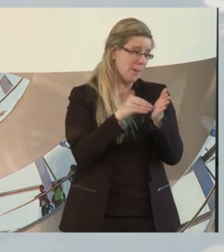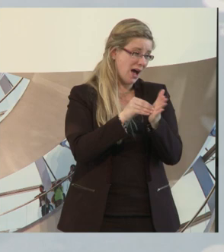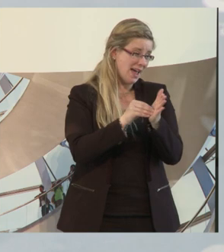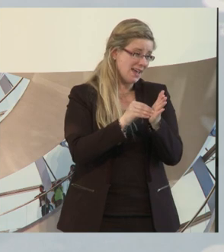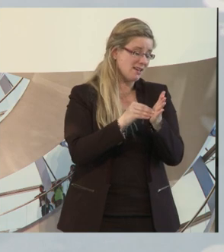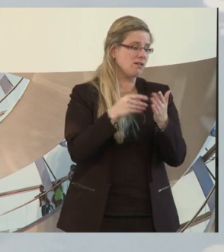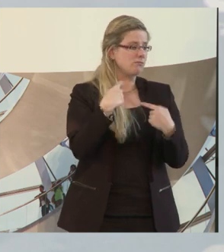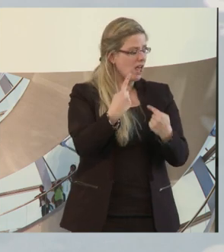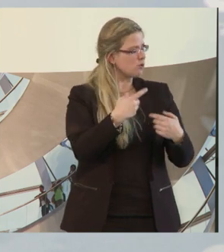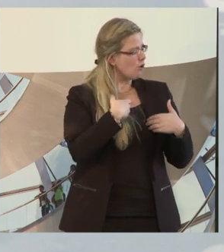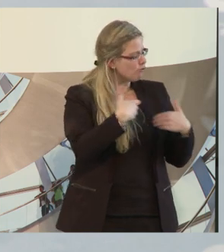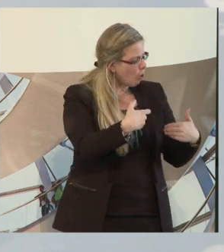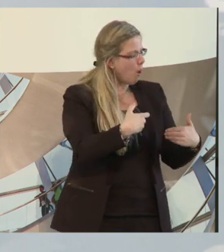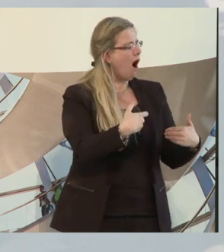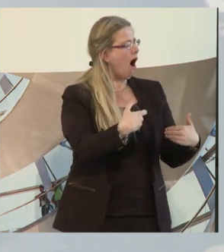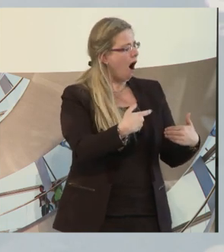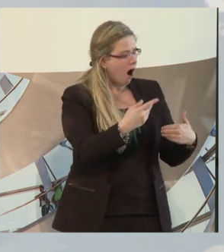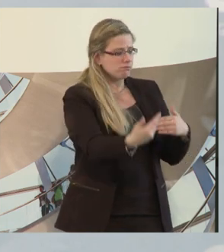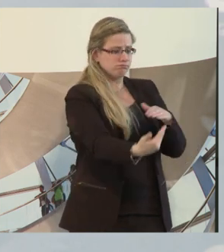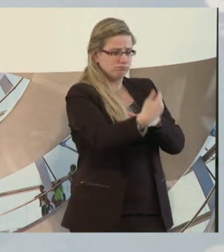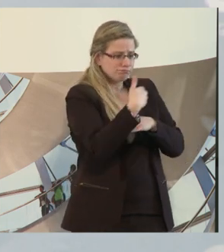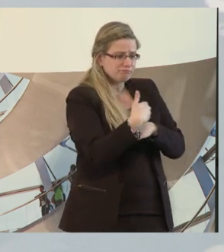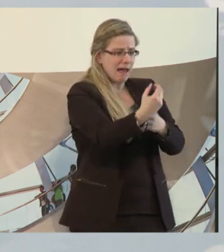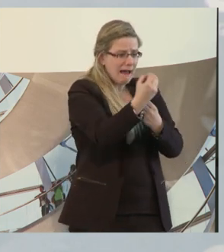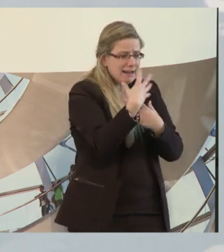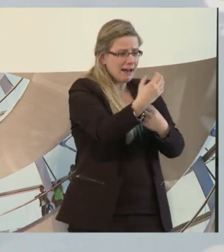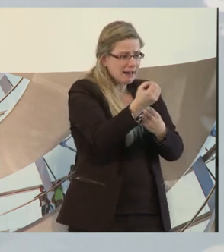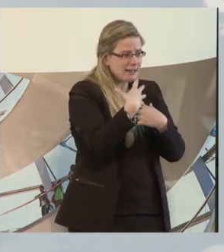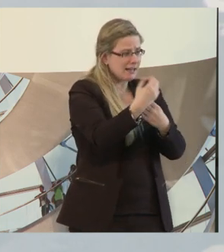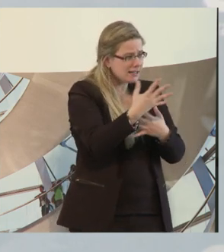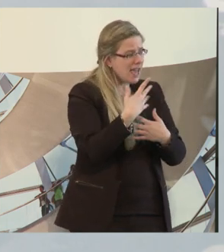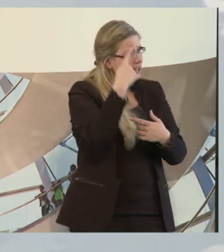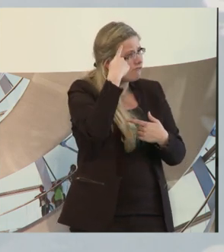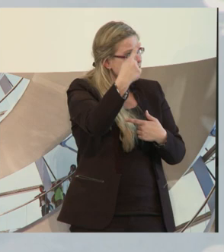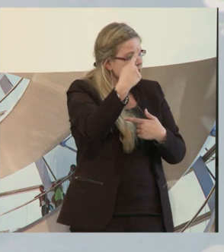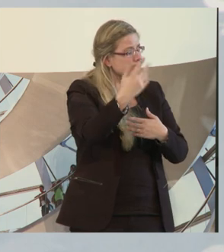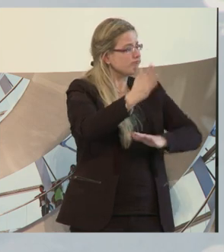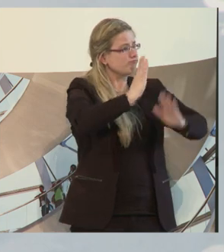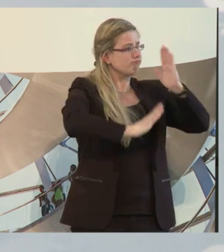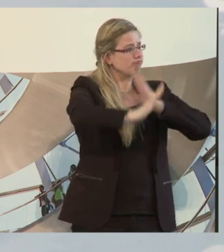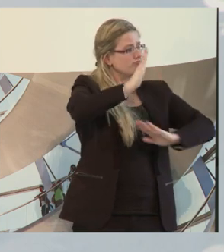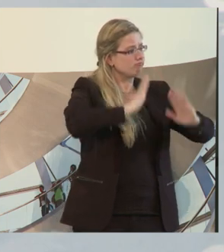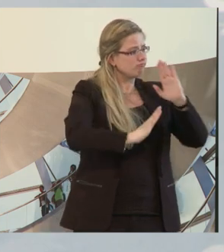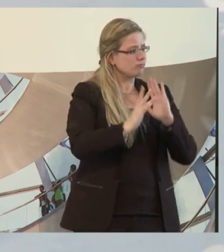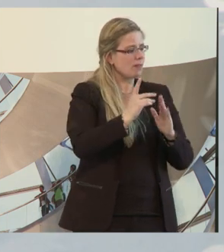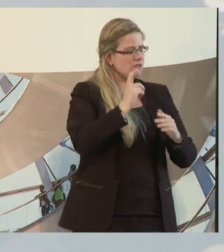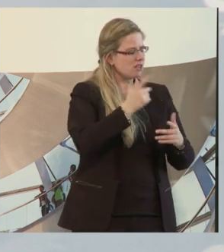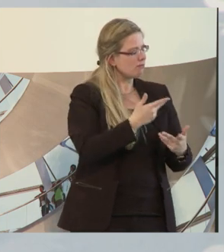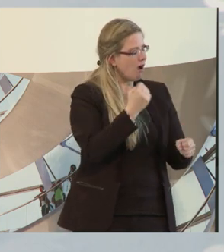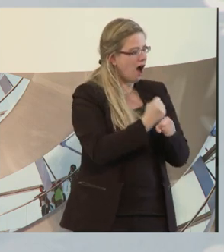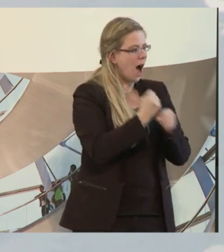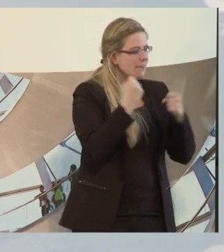sind froh, wenn sie sich das Know-how und da geht es ihnen eigentlich drum, sie kaufen sich das Arbeitstraining ein, sie kaufen sich einen